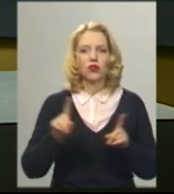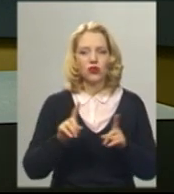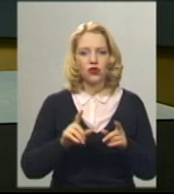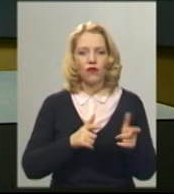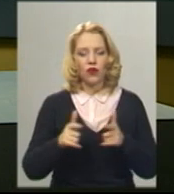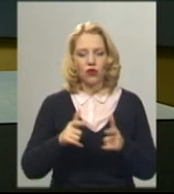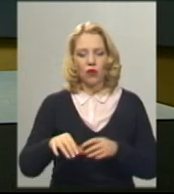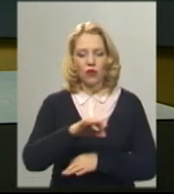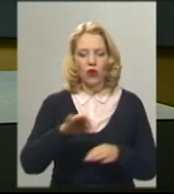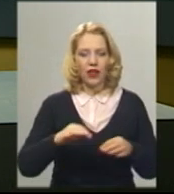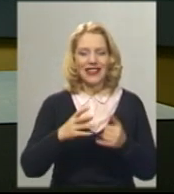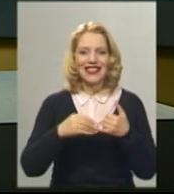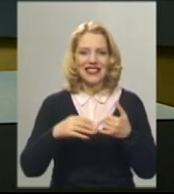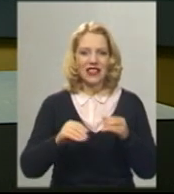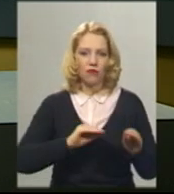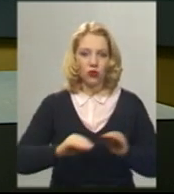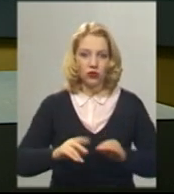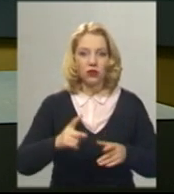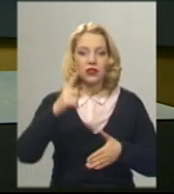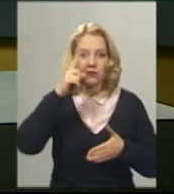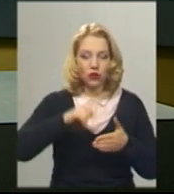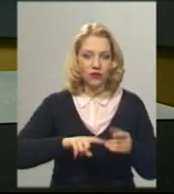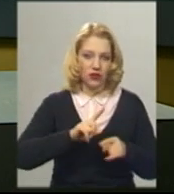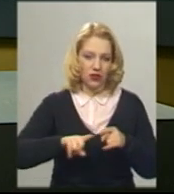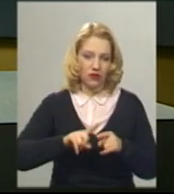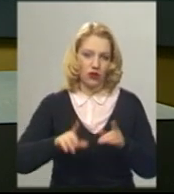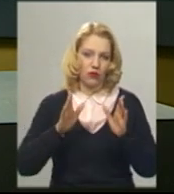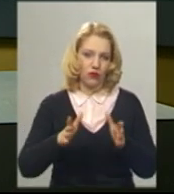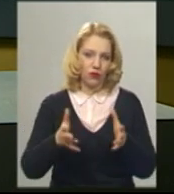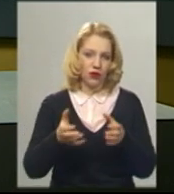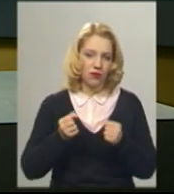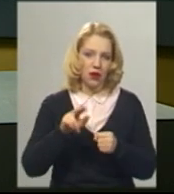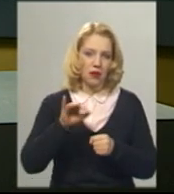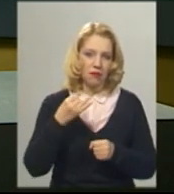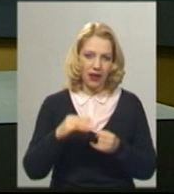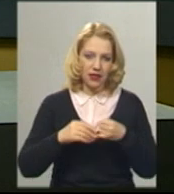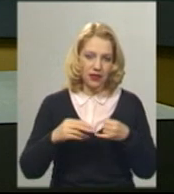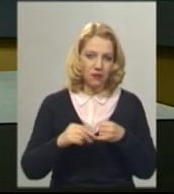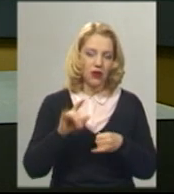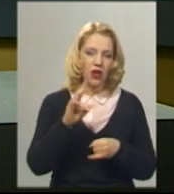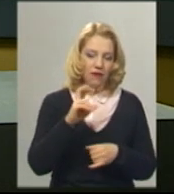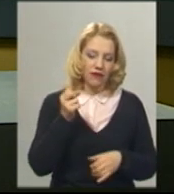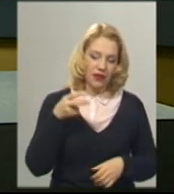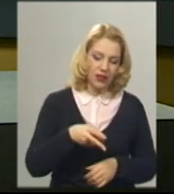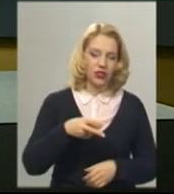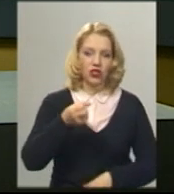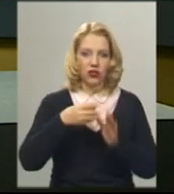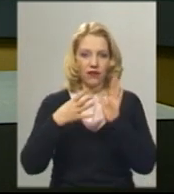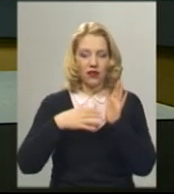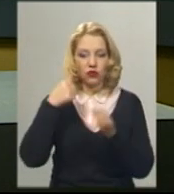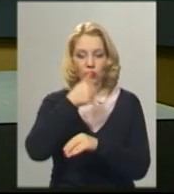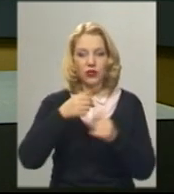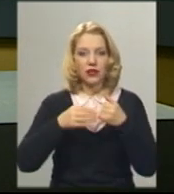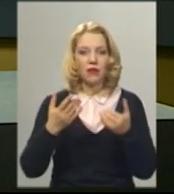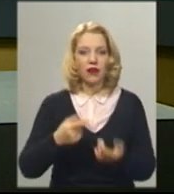проєкти землеустрою та уже сподівалися незабаром стати власниками земельних паїв. Але вже у 2019 році земля, яка